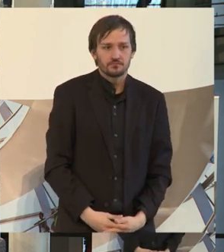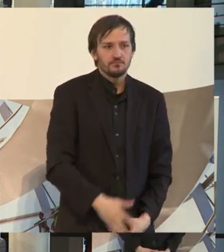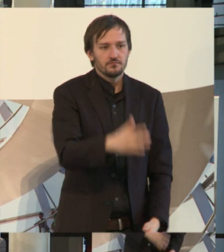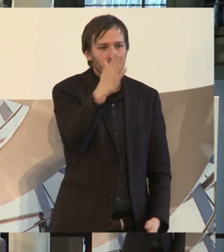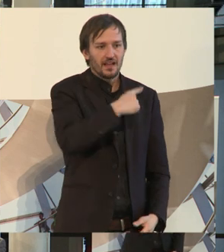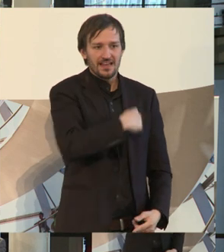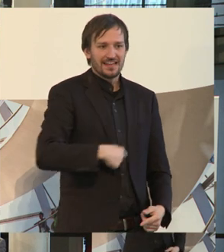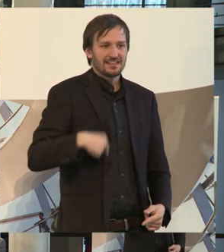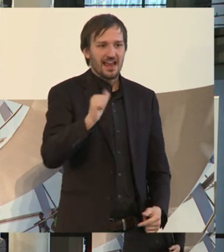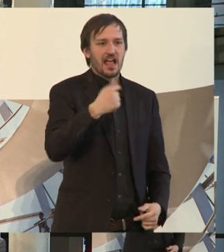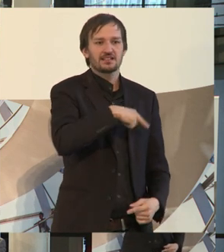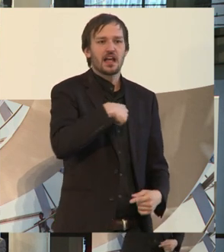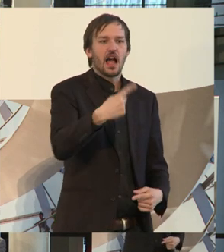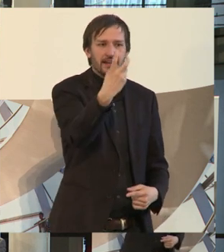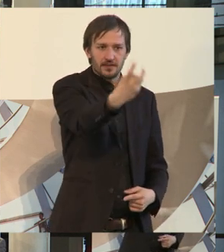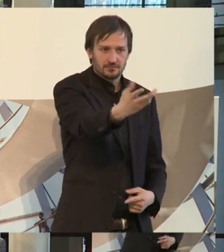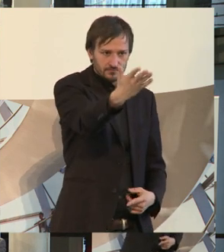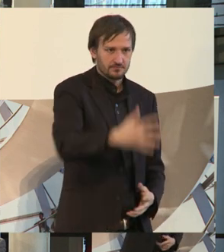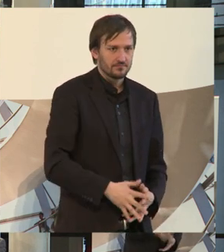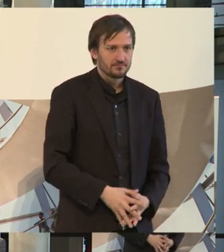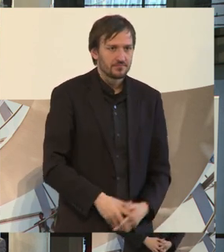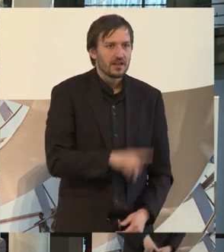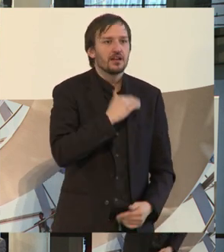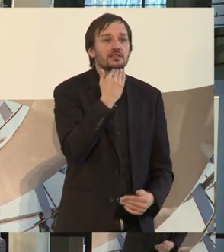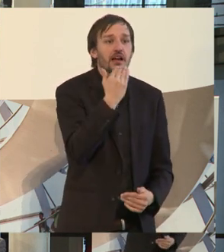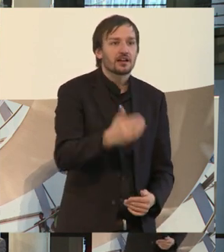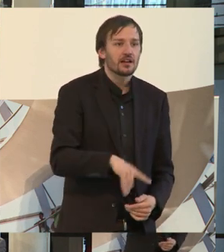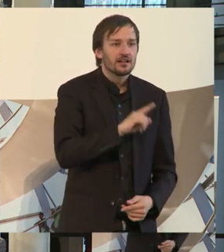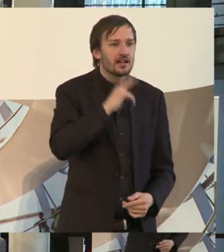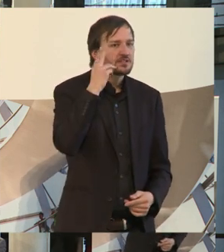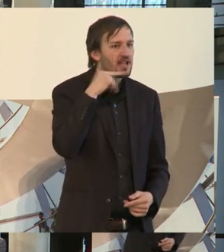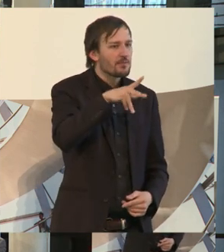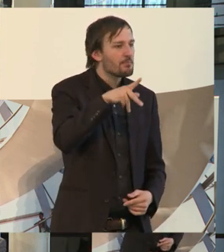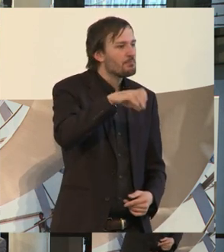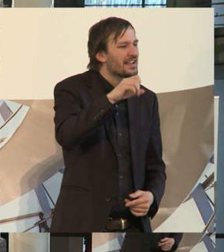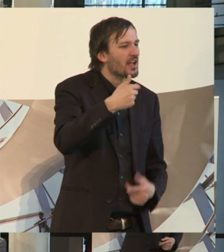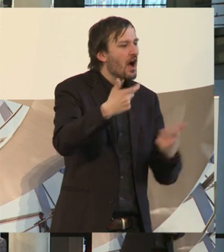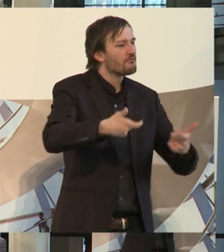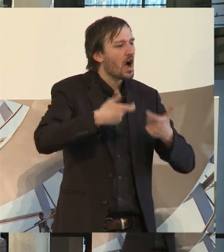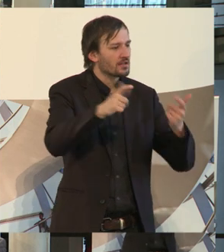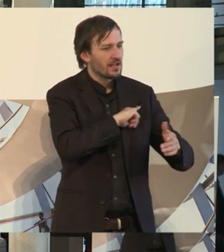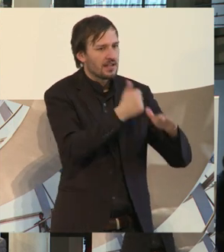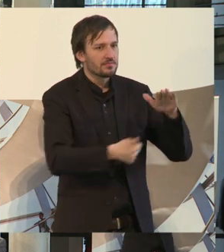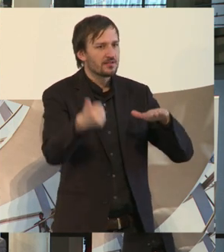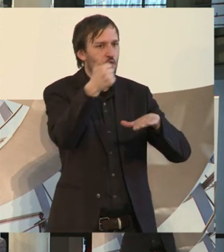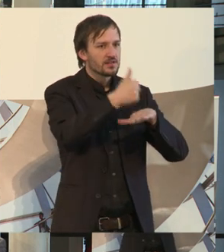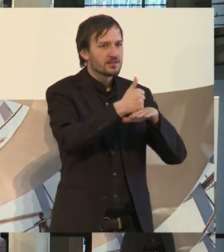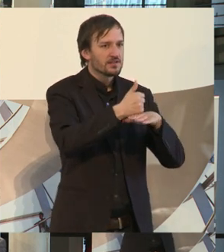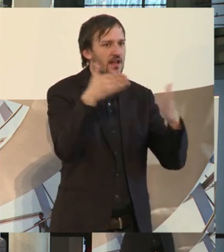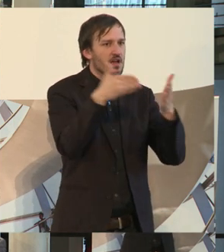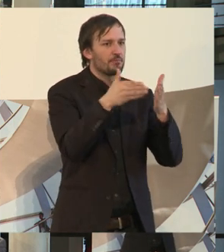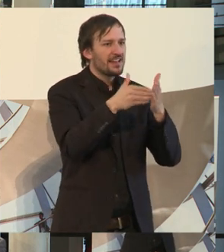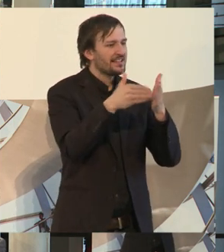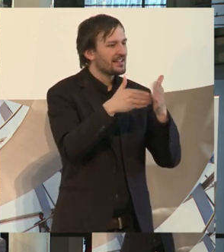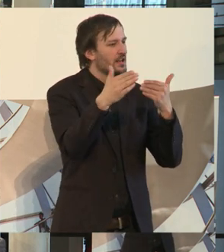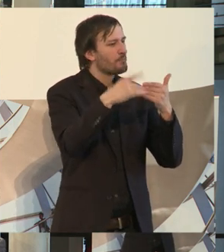mit der Kette in der ersten Reihe. Danke schön. Mein Name ist Petra Wagner, ich bin die Vorsitzende des Behindertenbeirats von